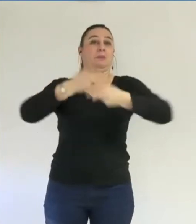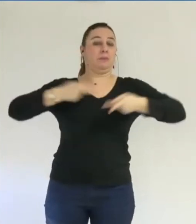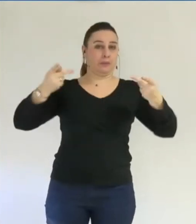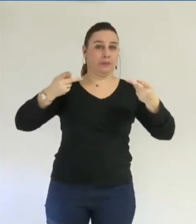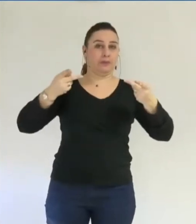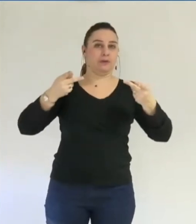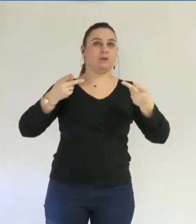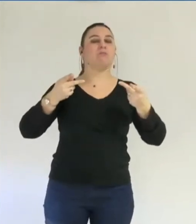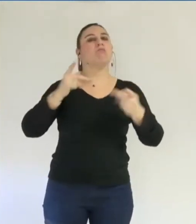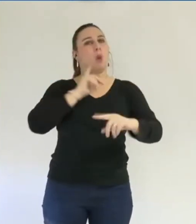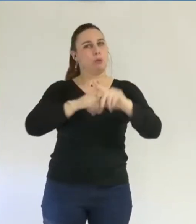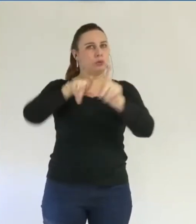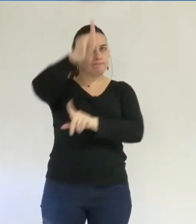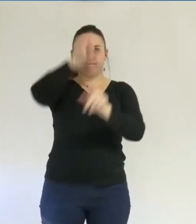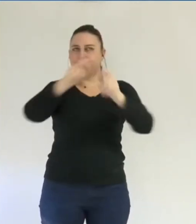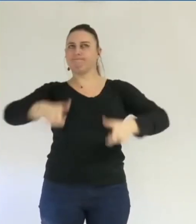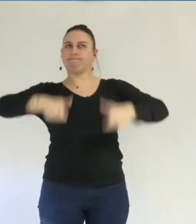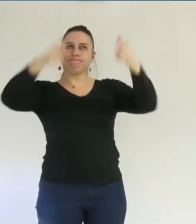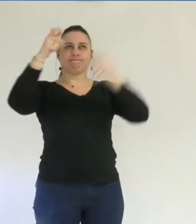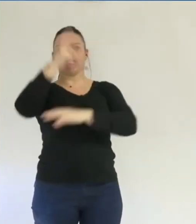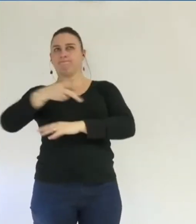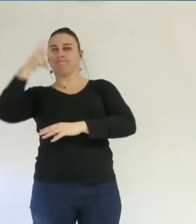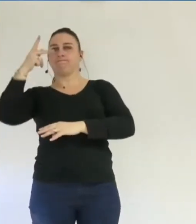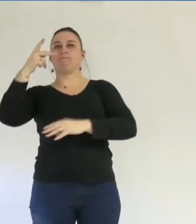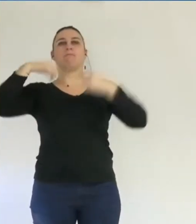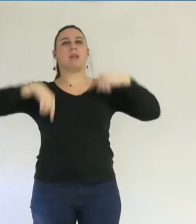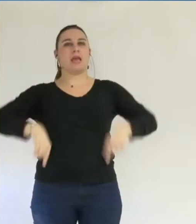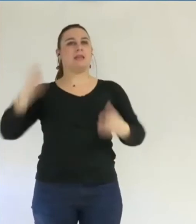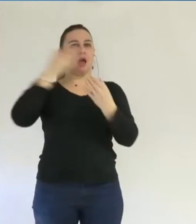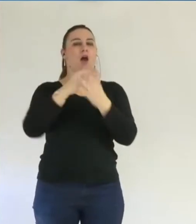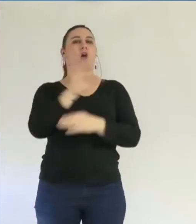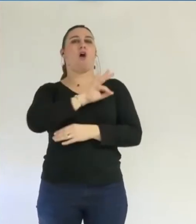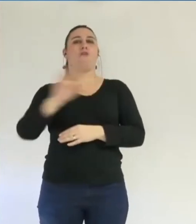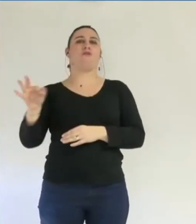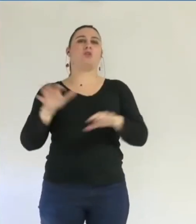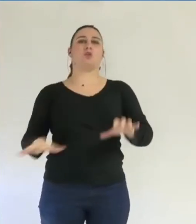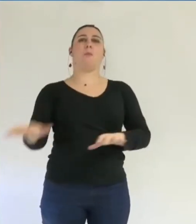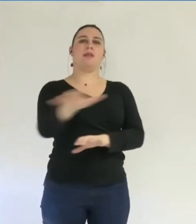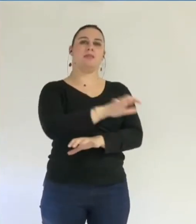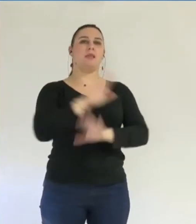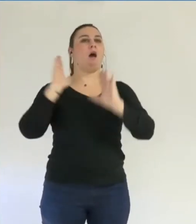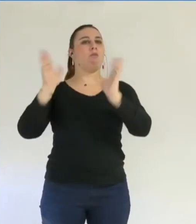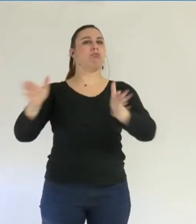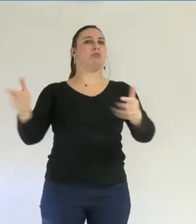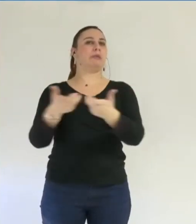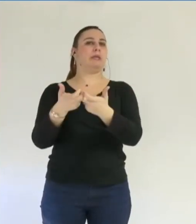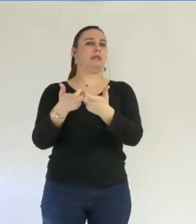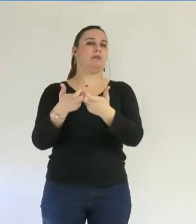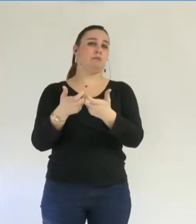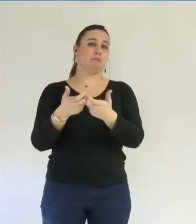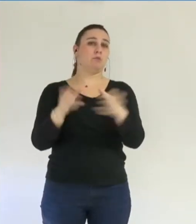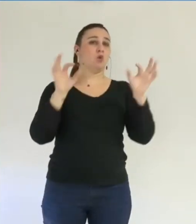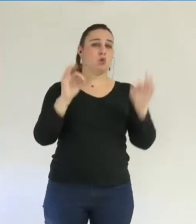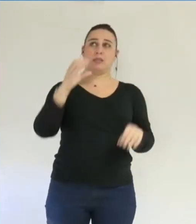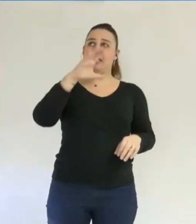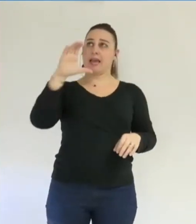et l'évaluation du bâtiment que les services de l'État, France Domaine ont pu le fixer et ceci est corroboré par la